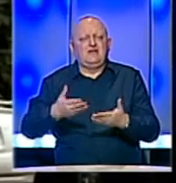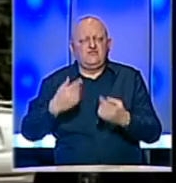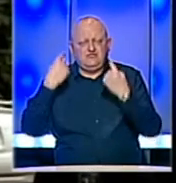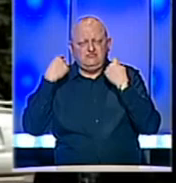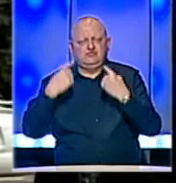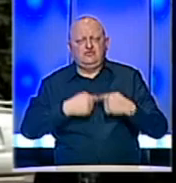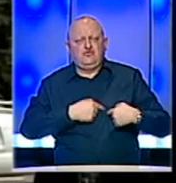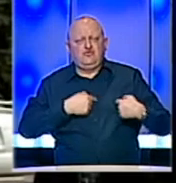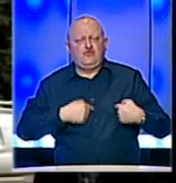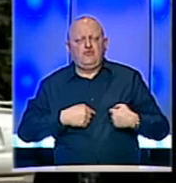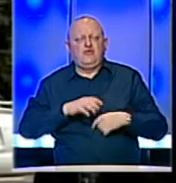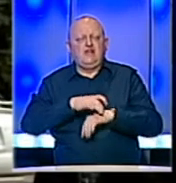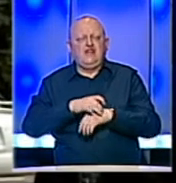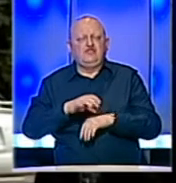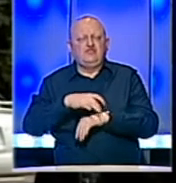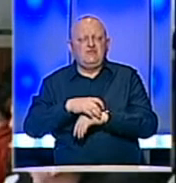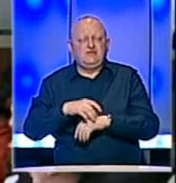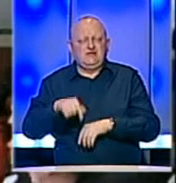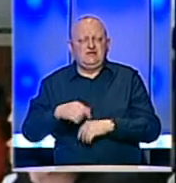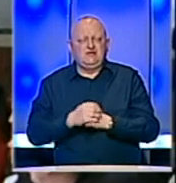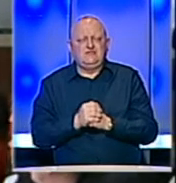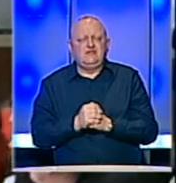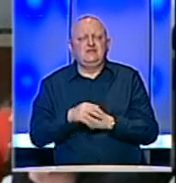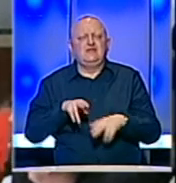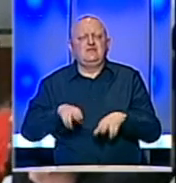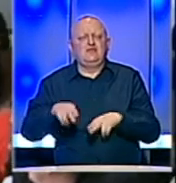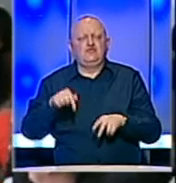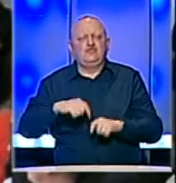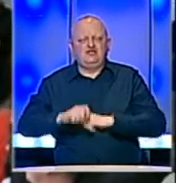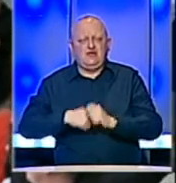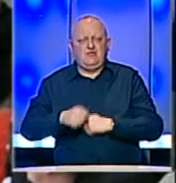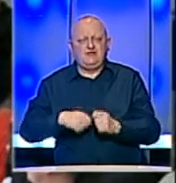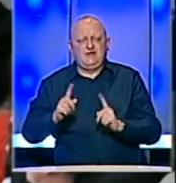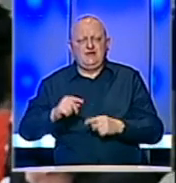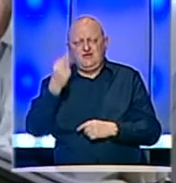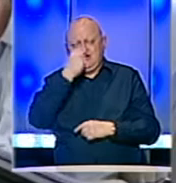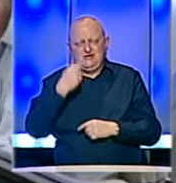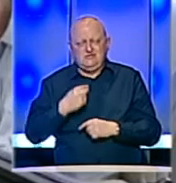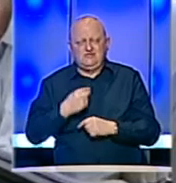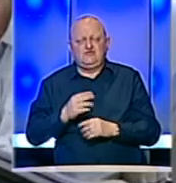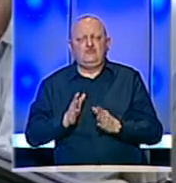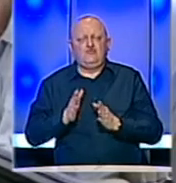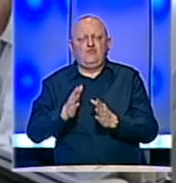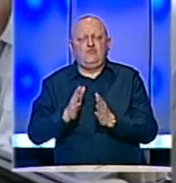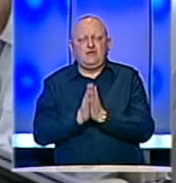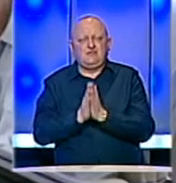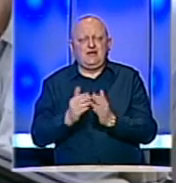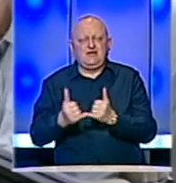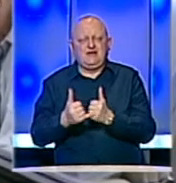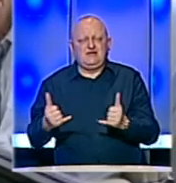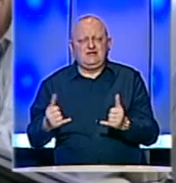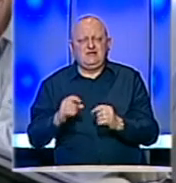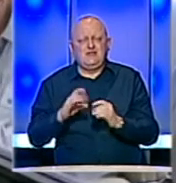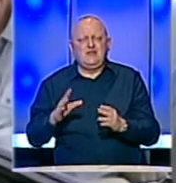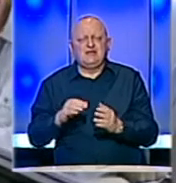maksimum u liječenju pacijenata i obojelih. Iz Ministarstva unutrašnjih poslova Republike Srpske uputili su apel građanima